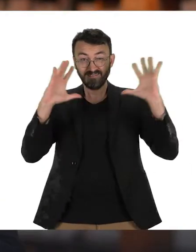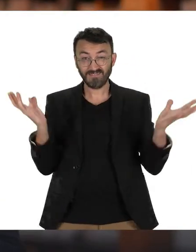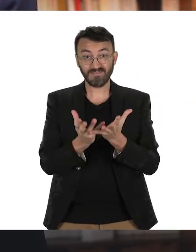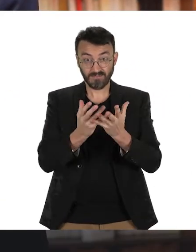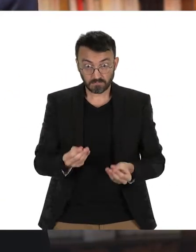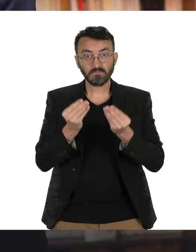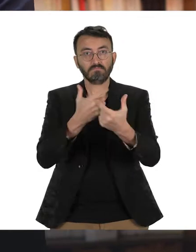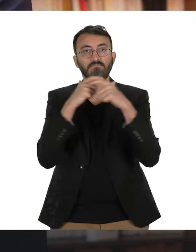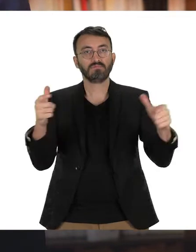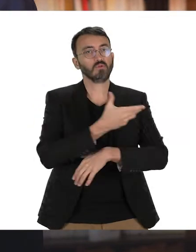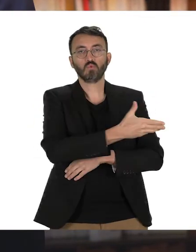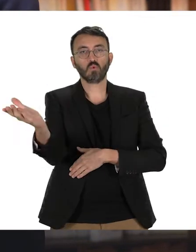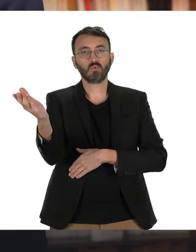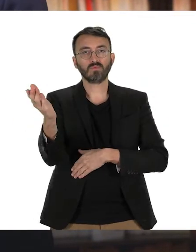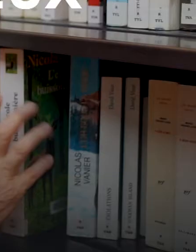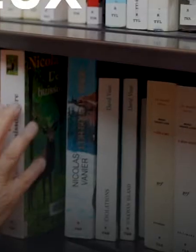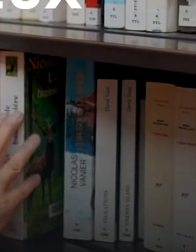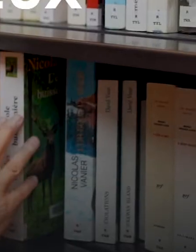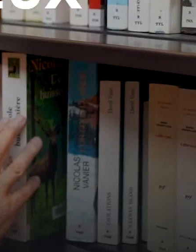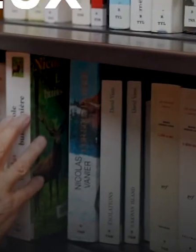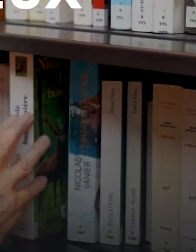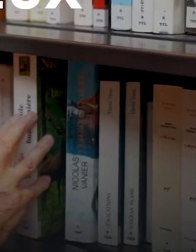tous nos sites internet accessibles à tous.